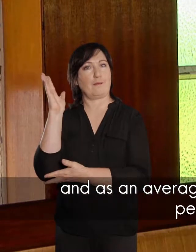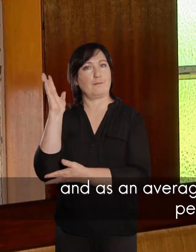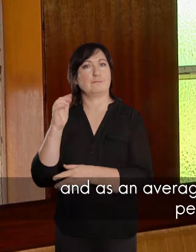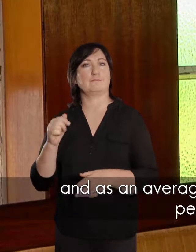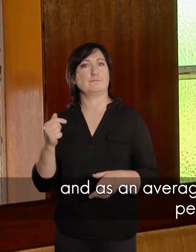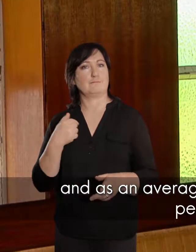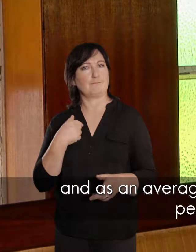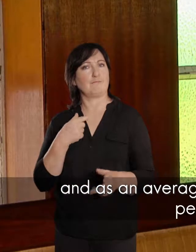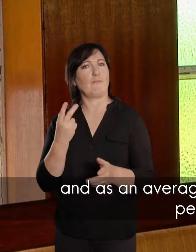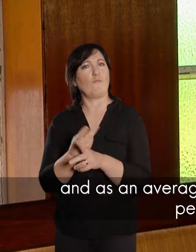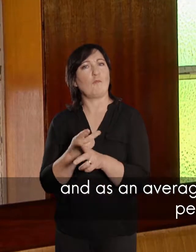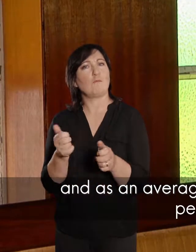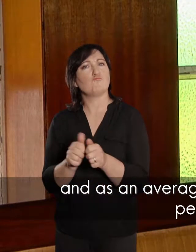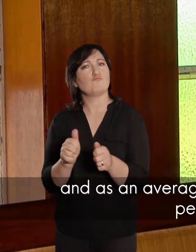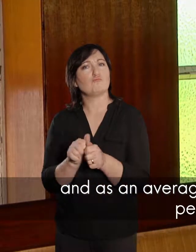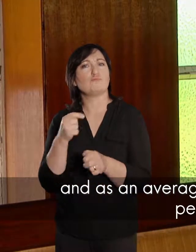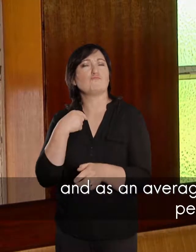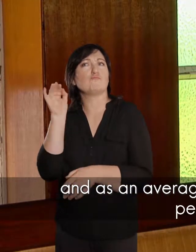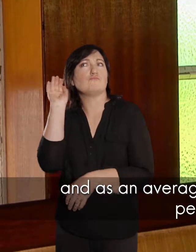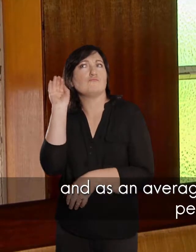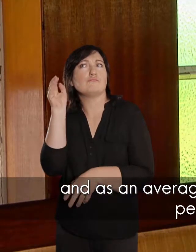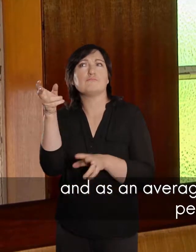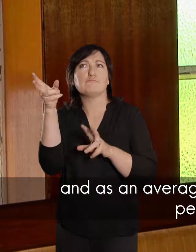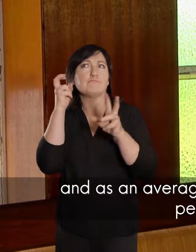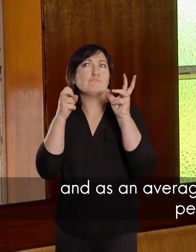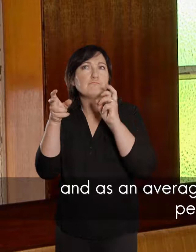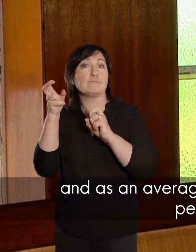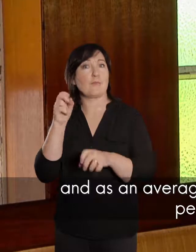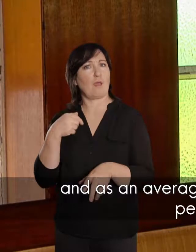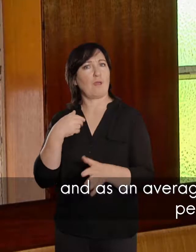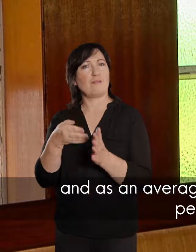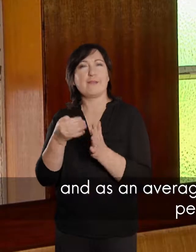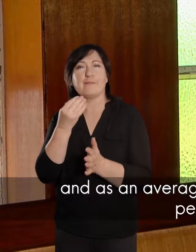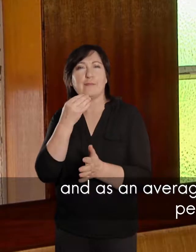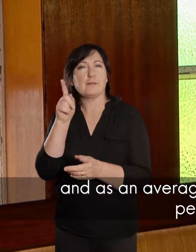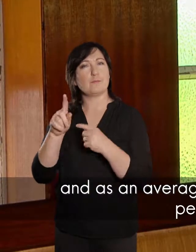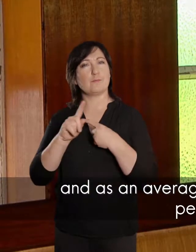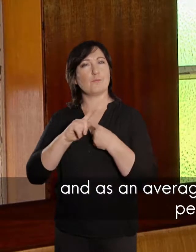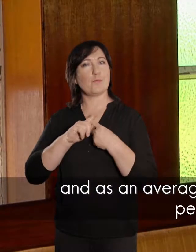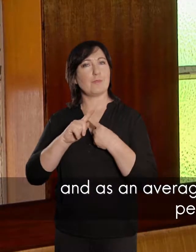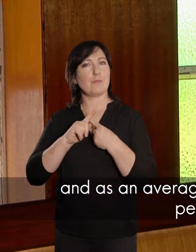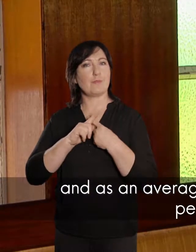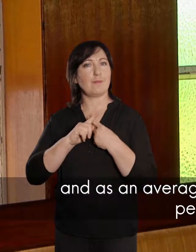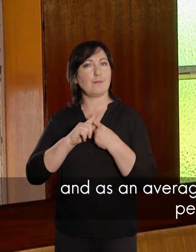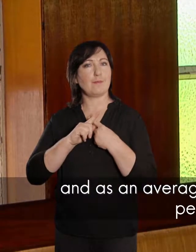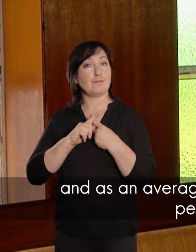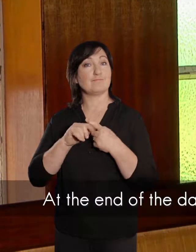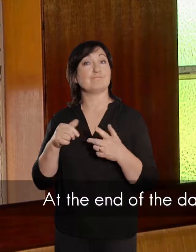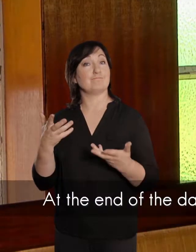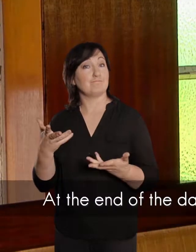doodgewone lidmaat na die man geluister en dan nou gevra wie is die persoon, wie is julle so dominee